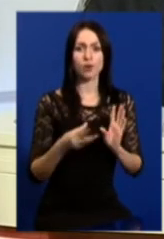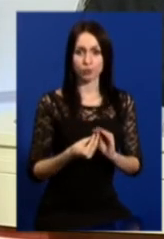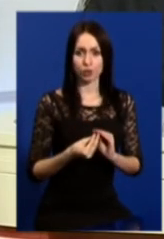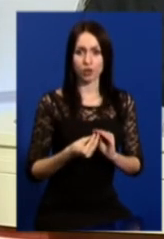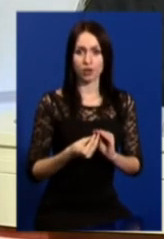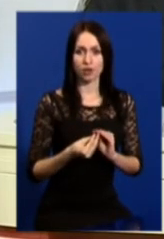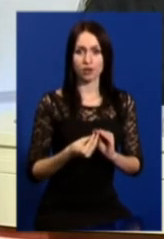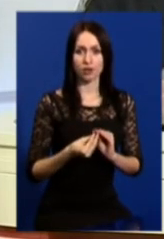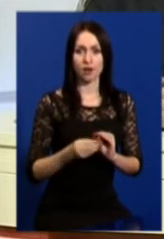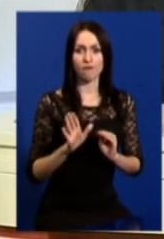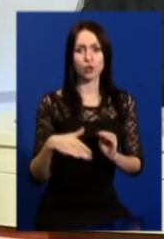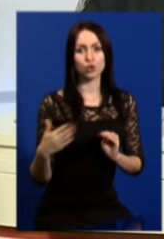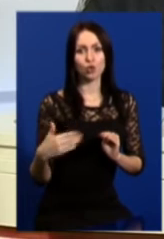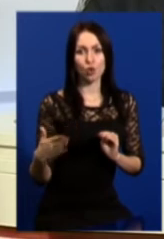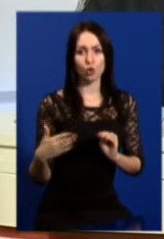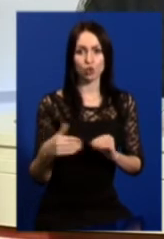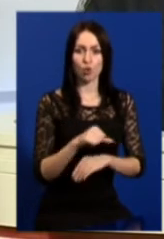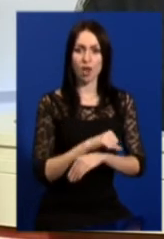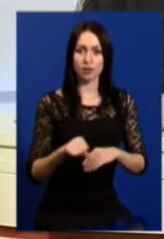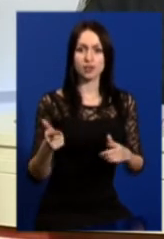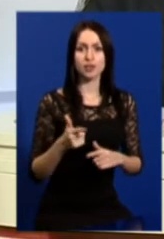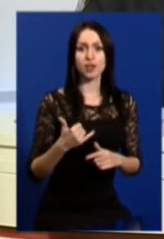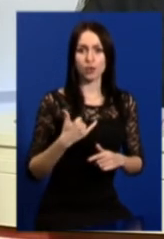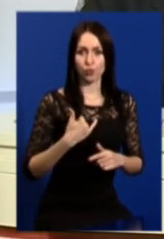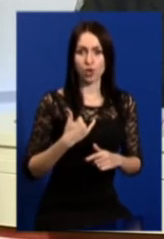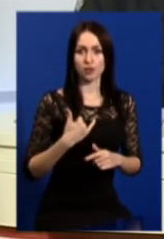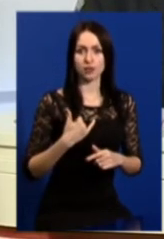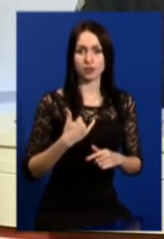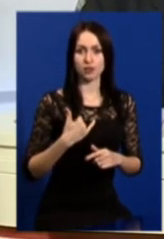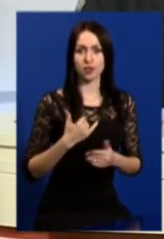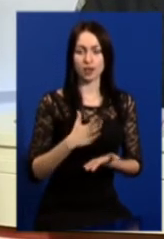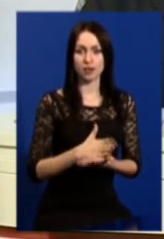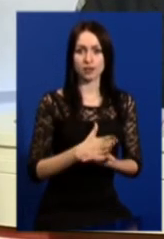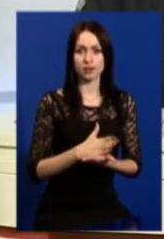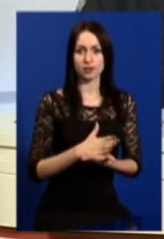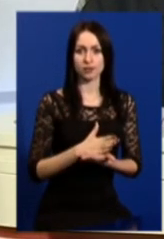в сторону кордону, де у нас знаходяться